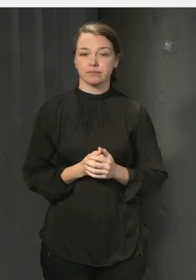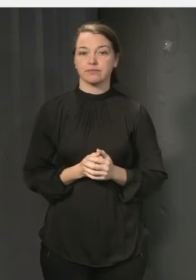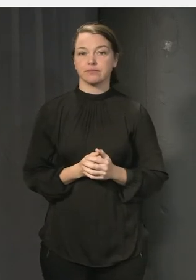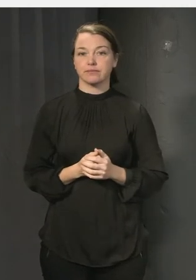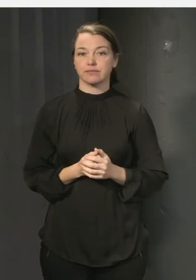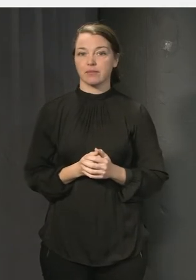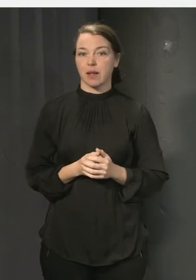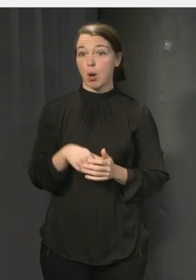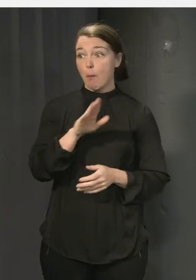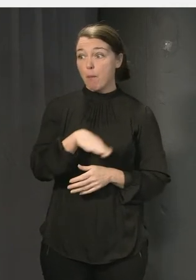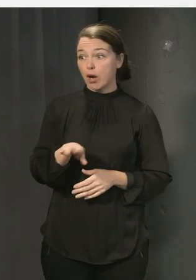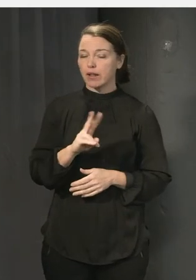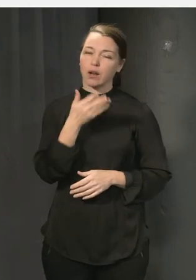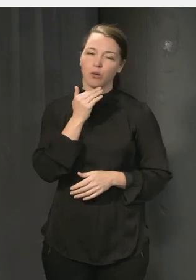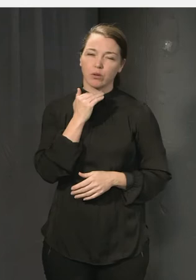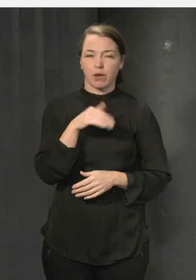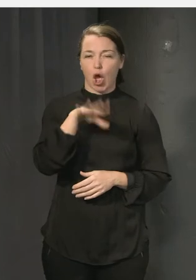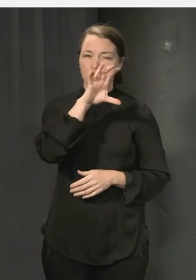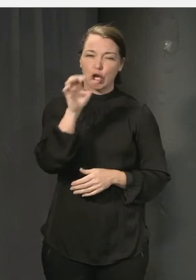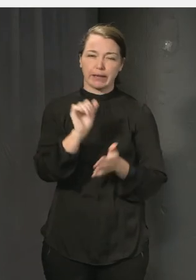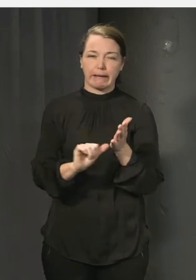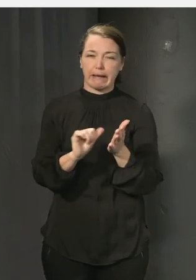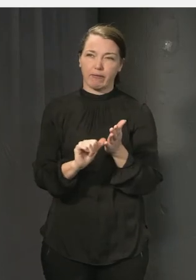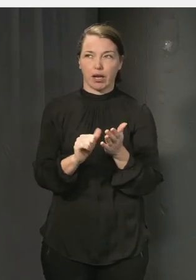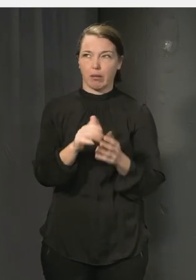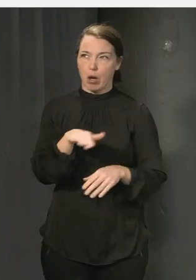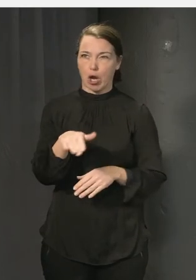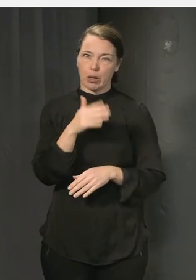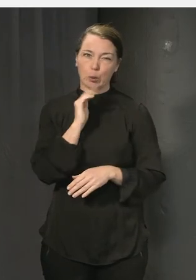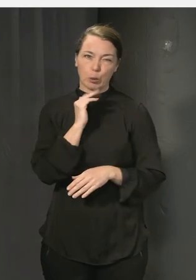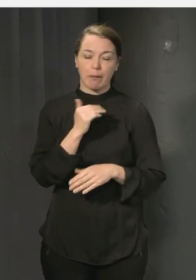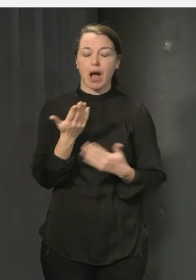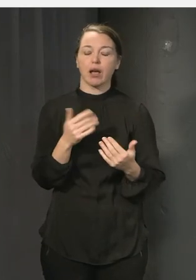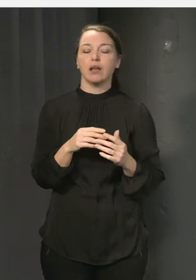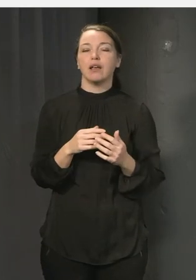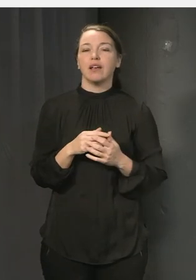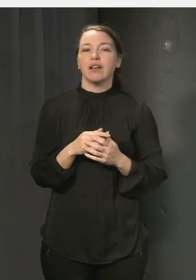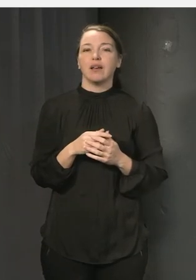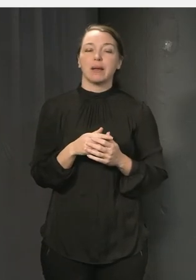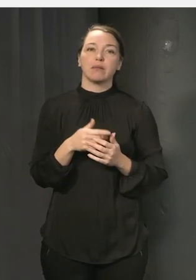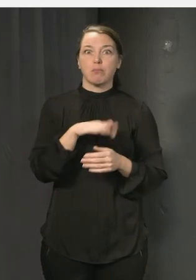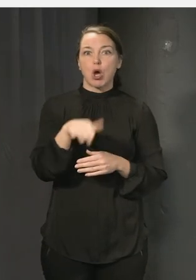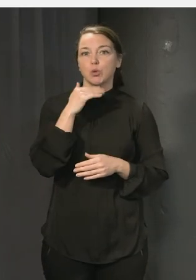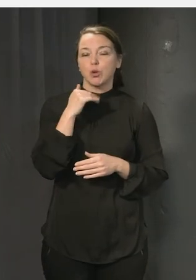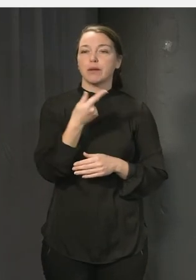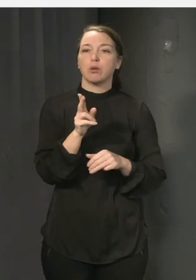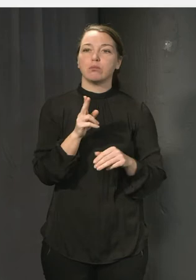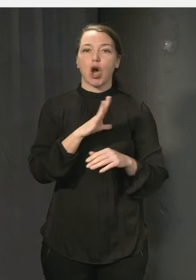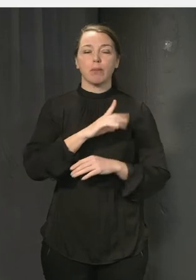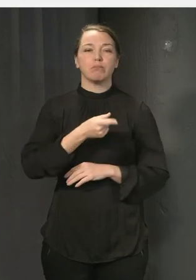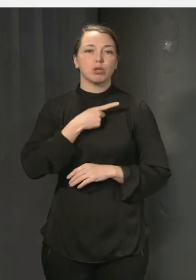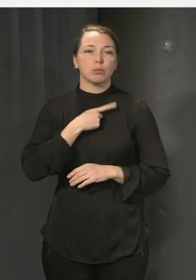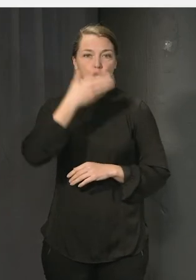känns lite dumt att kalla personer i högståndet för barn, men vad heter det? De sitter på mycket